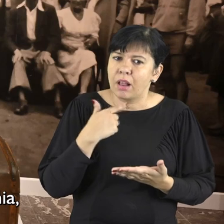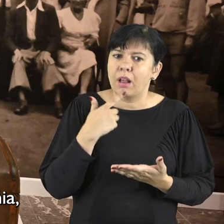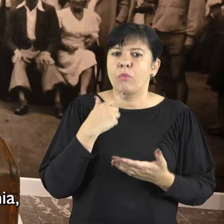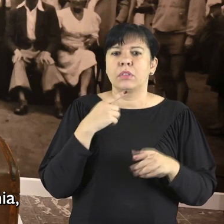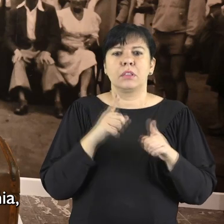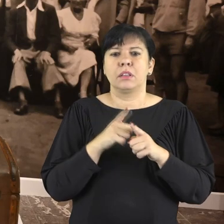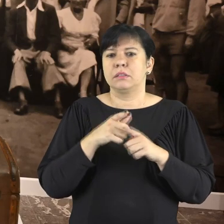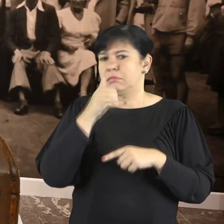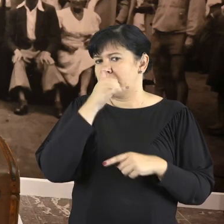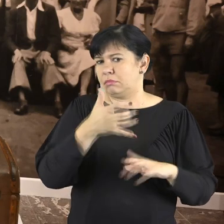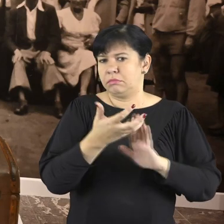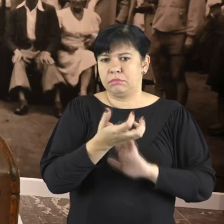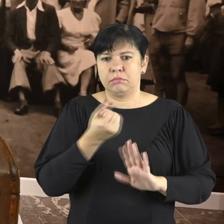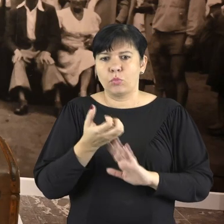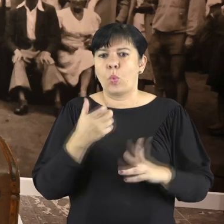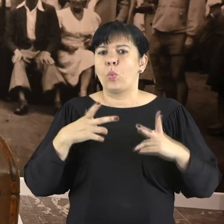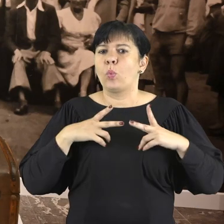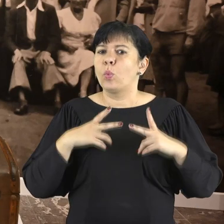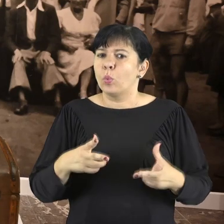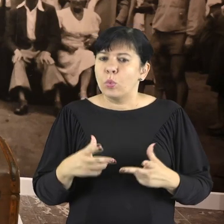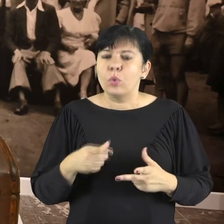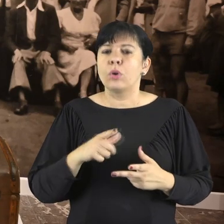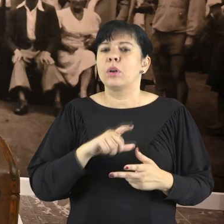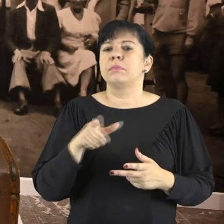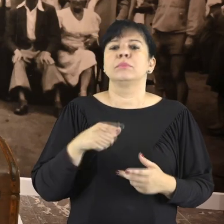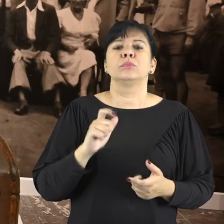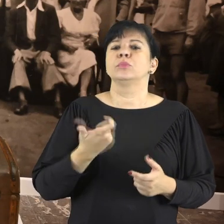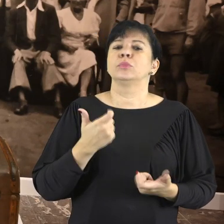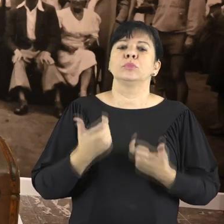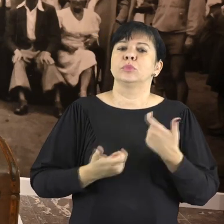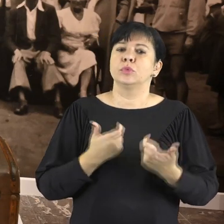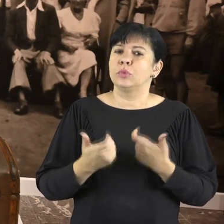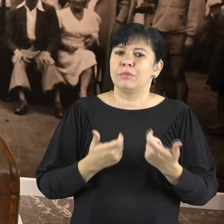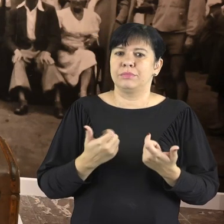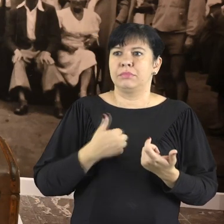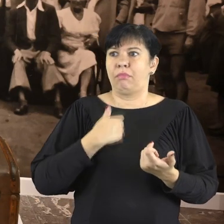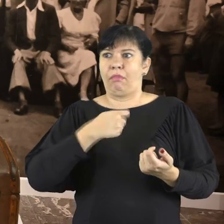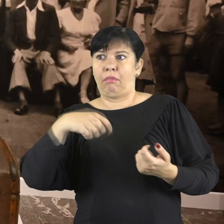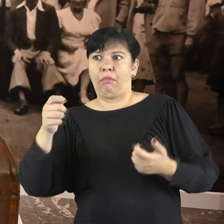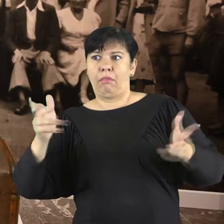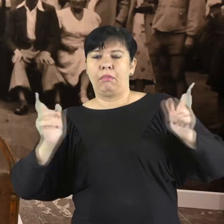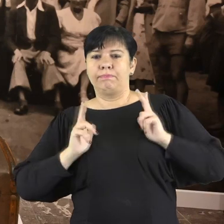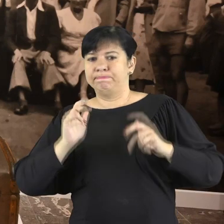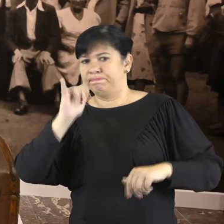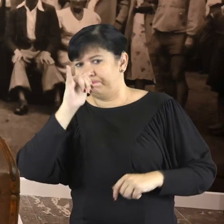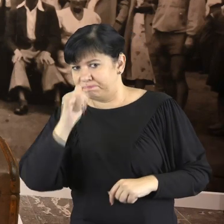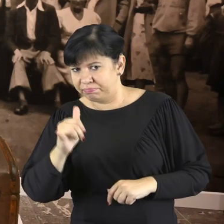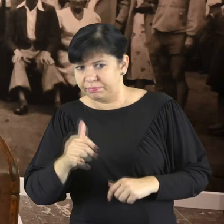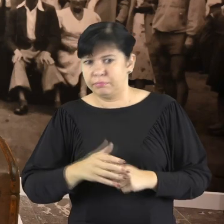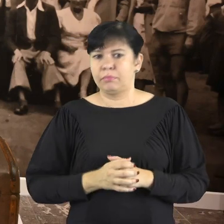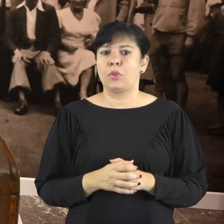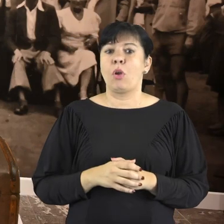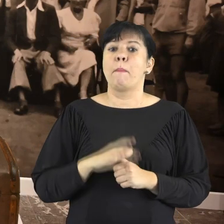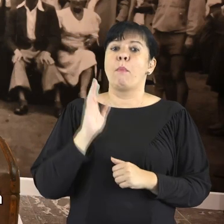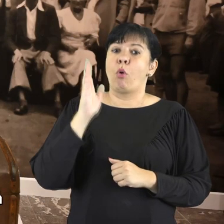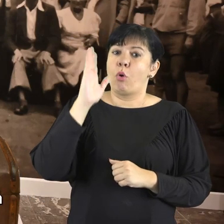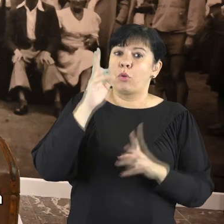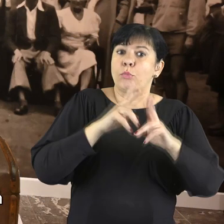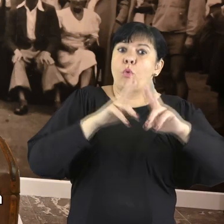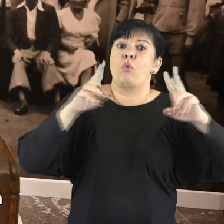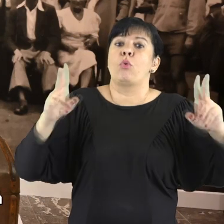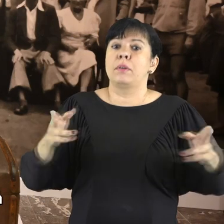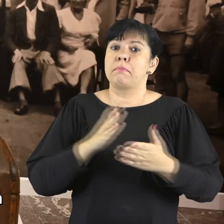niskie wynagrodzenia, także brak możliwości wzięcia urlopów, pozbawieni byli możliwości zorganizowanego wypoczynku.